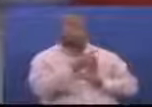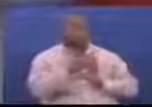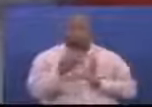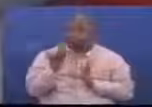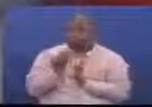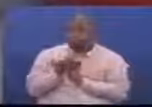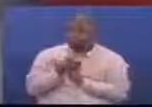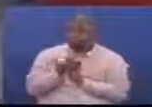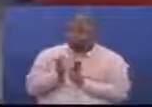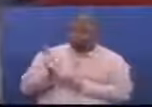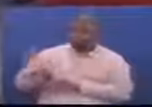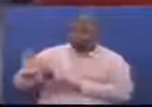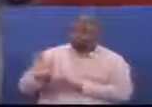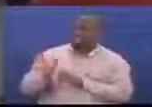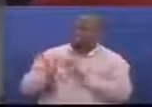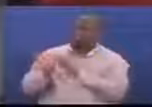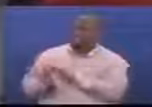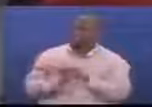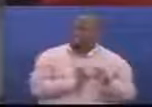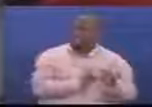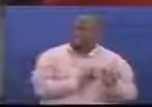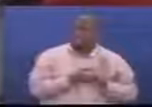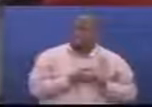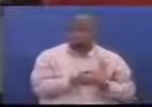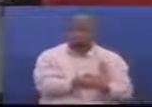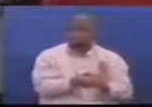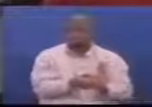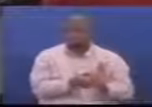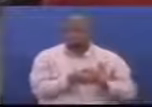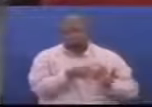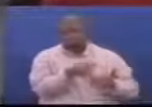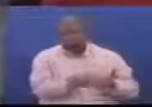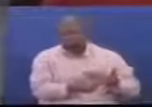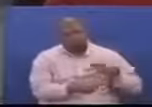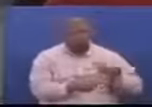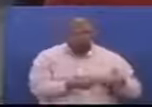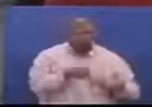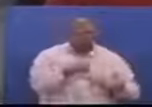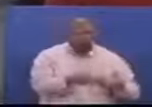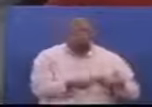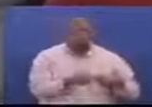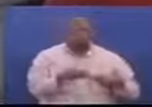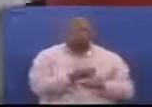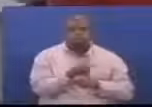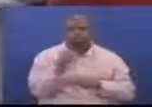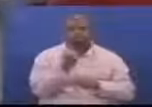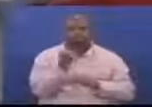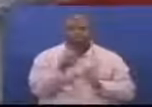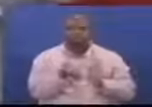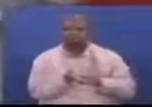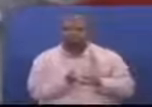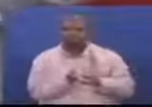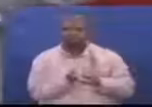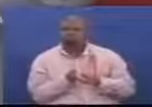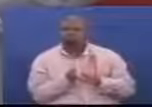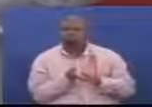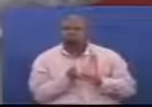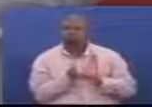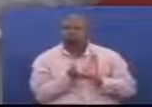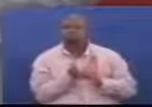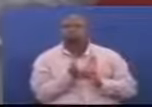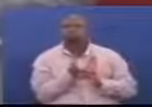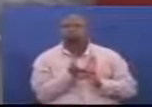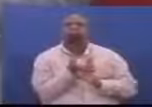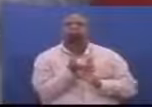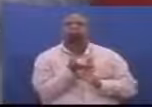Unaonyesha mwenendo wa ukuwaji wapato la taifa Toka mwaka elfumbili na kumina moja mbaka elfumbili na kumina saba